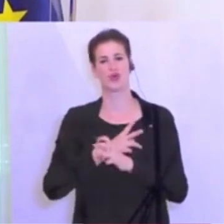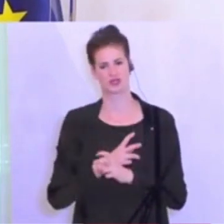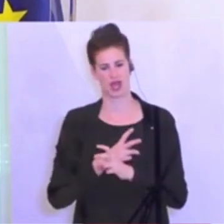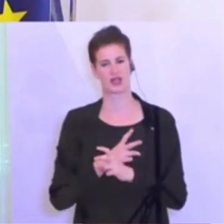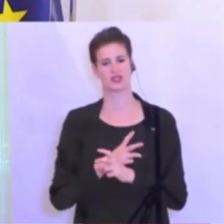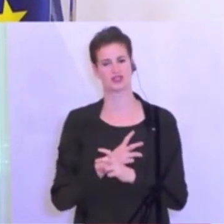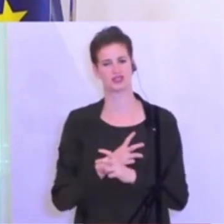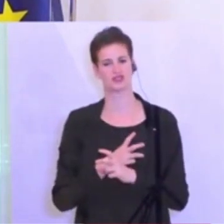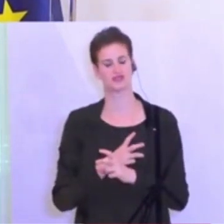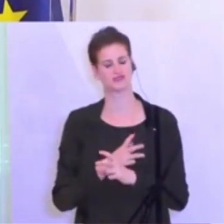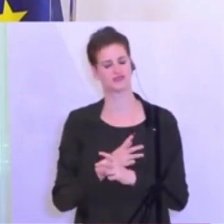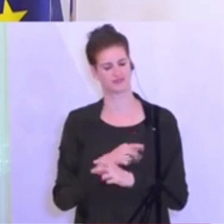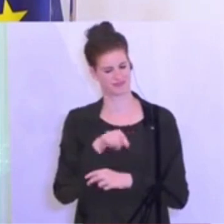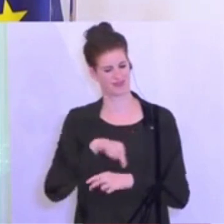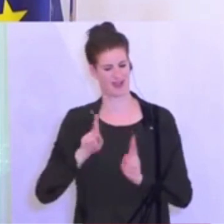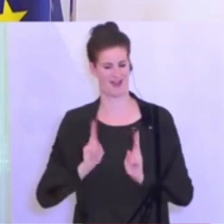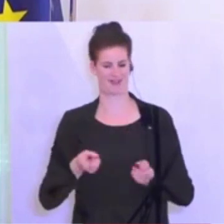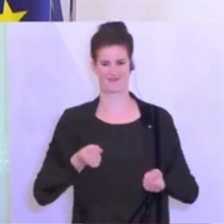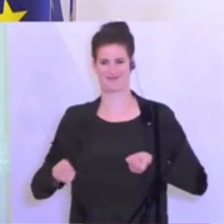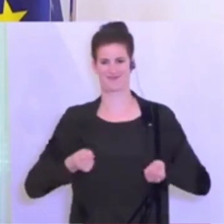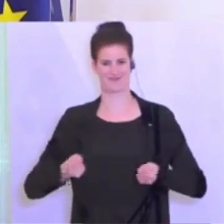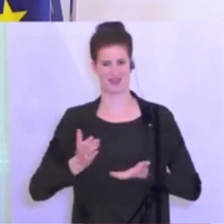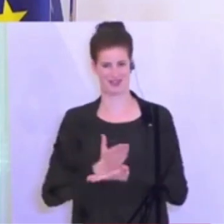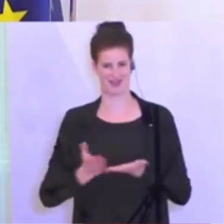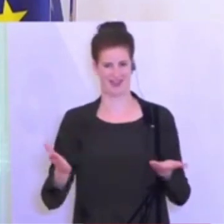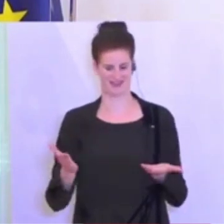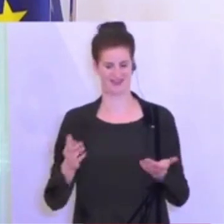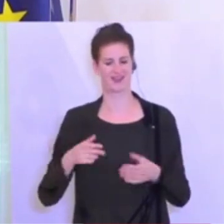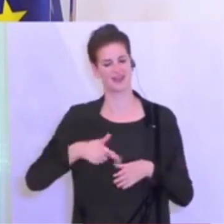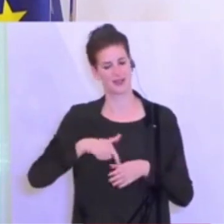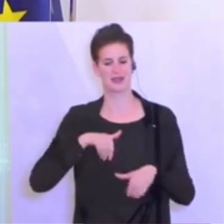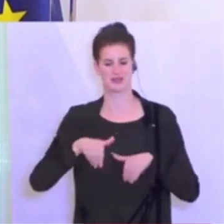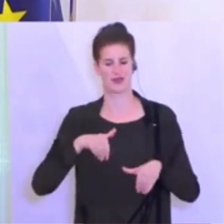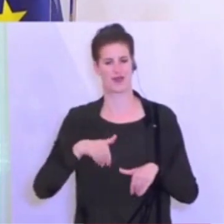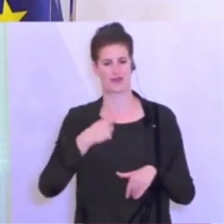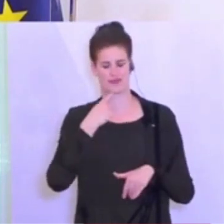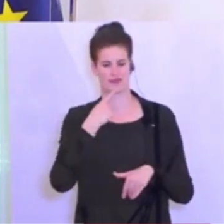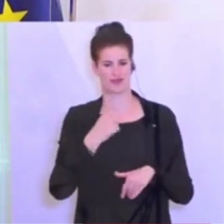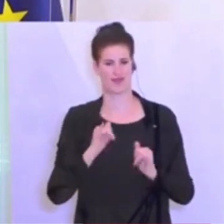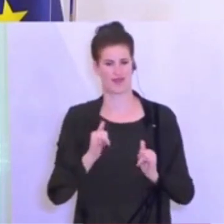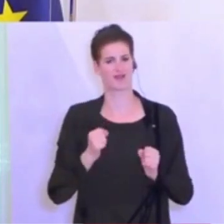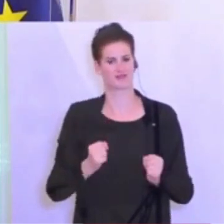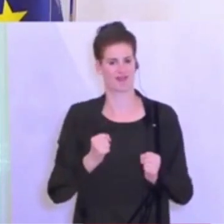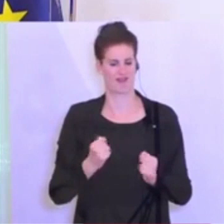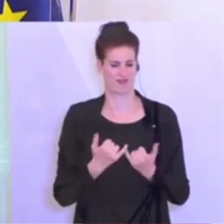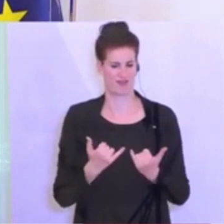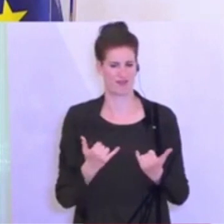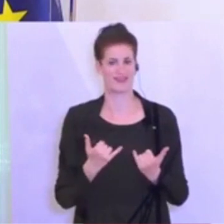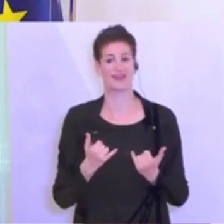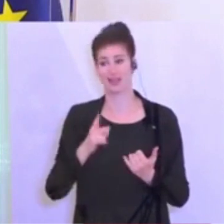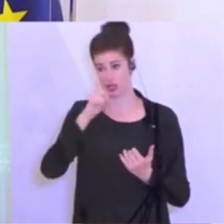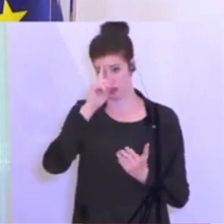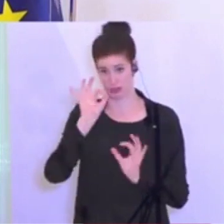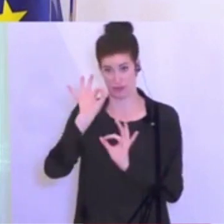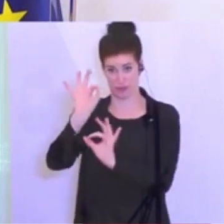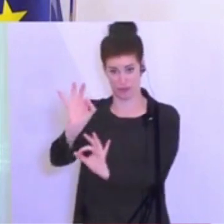in der Hand. Das Innenministerium stellt das sicher, dass es dazu nicht kommt. Für die Deutschen können wir natürlich